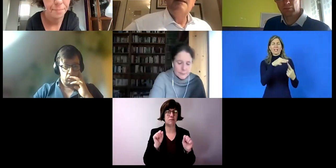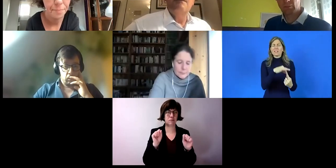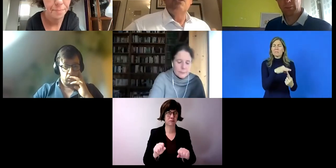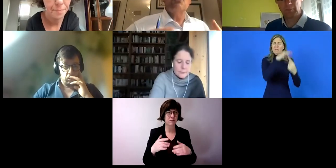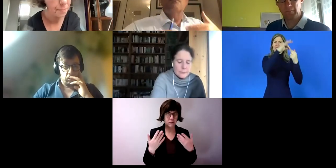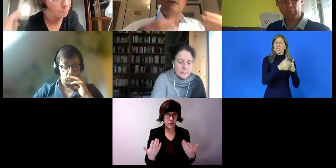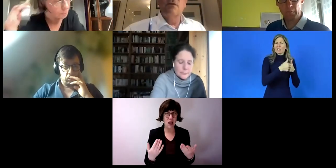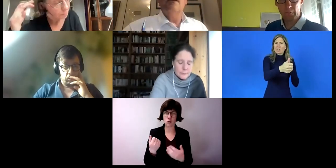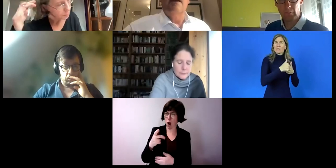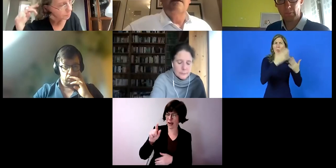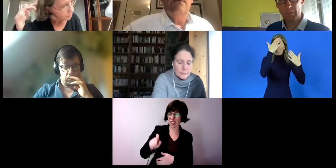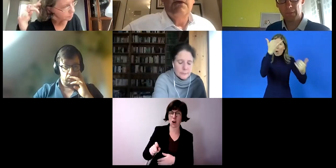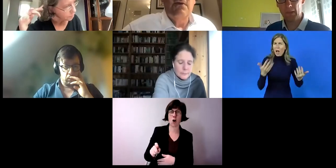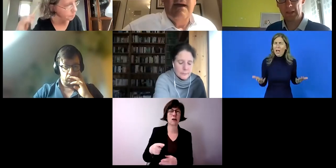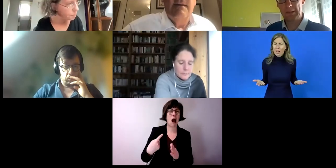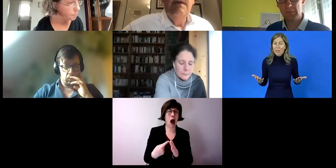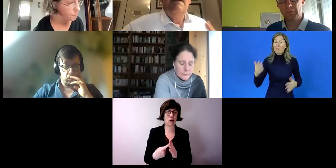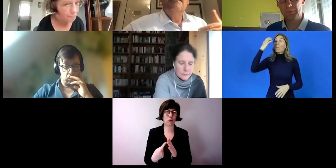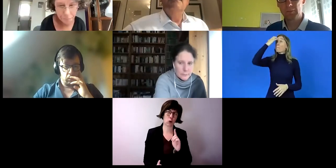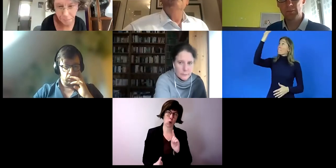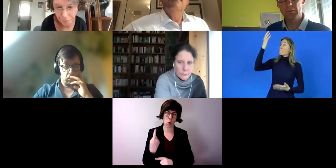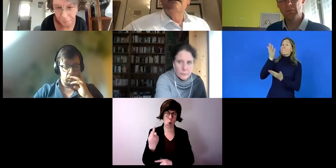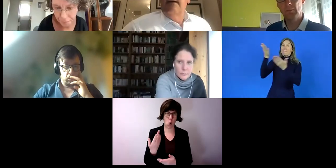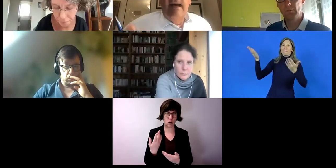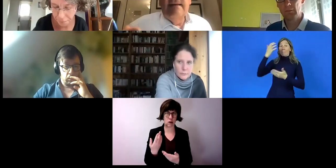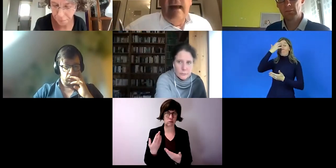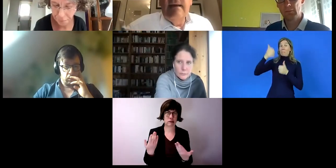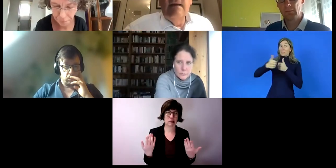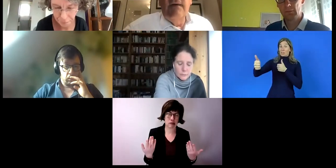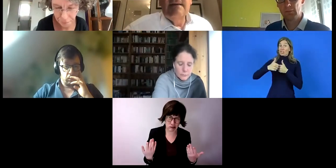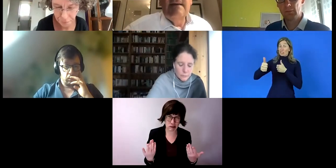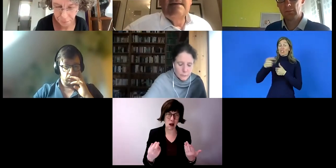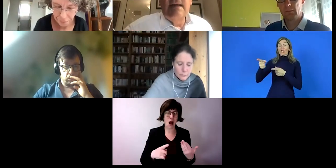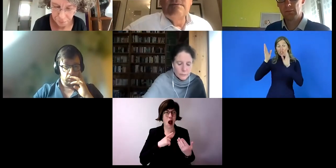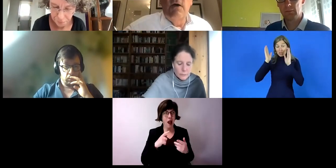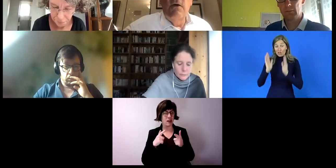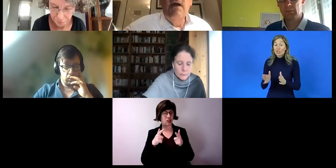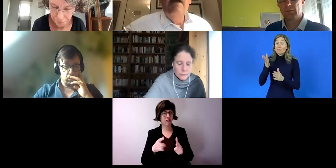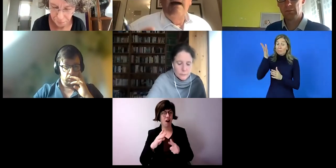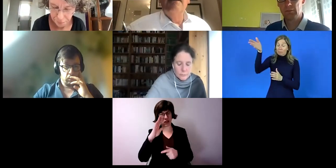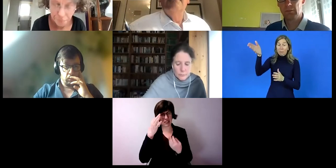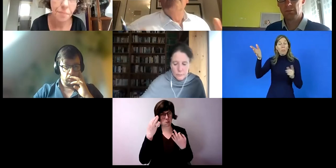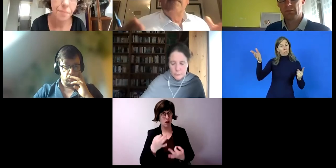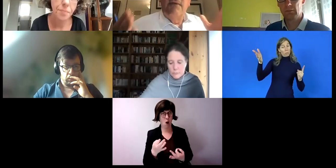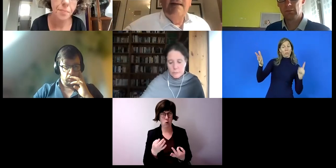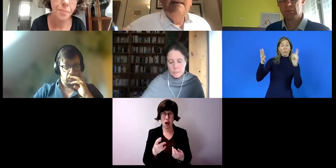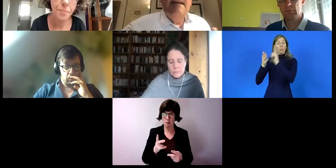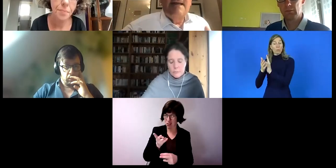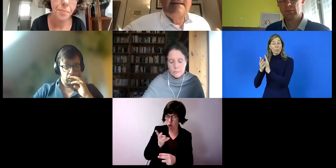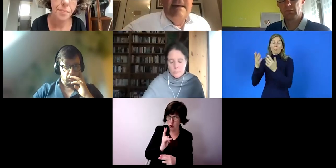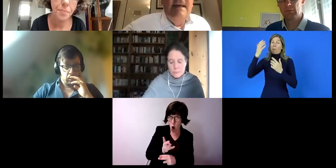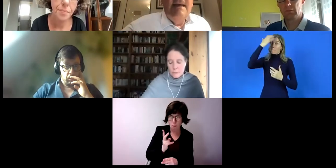dass manche Menschen besondere Anforderungen haben, die einen eigenen Fahrtdienst dann brauchen. Aber der